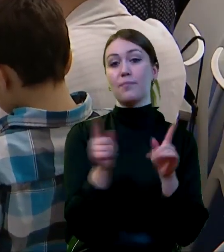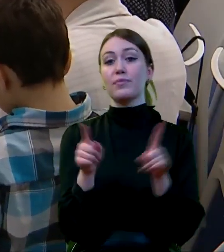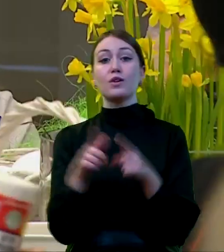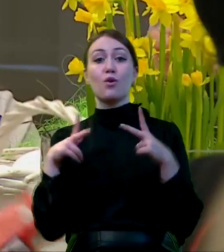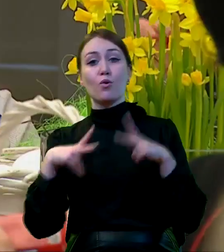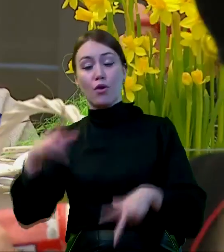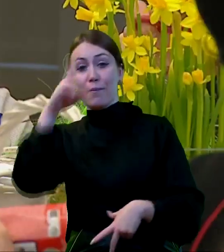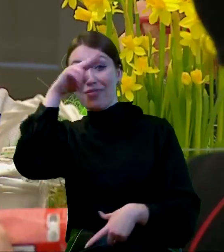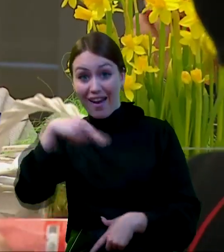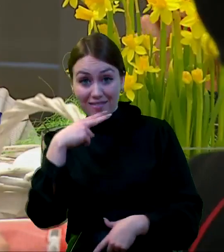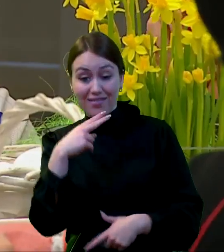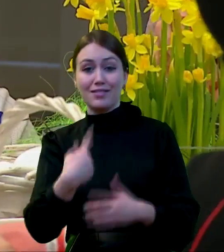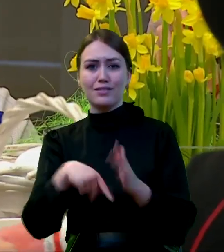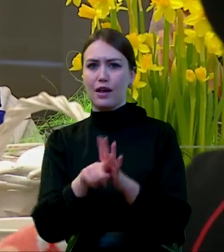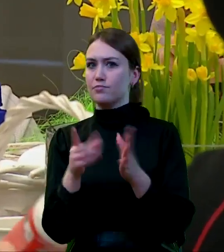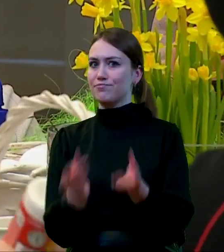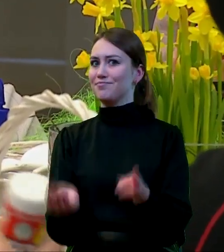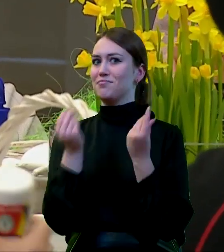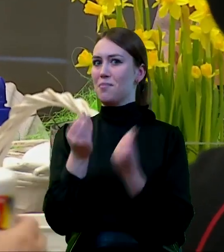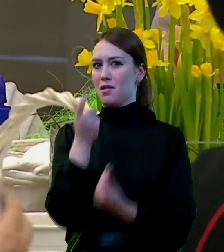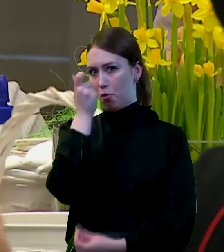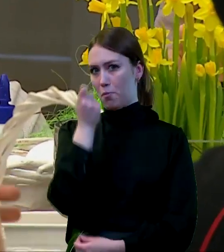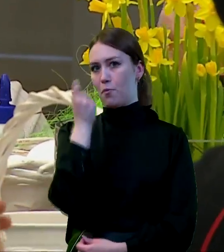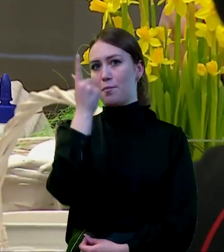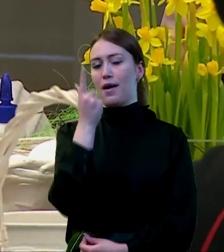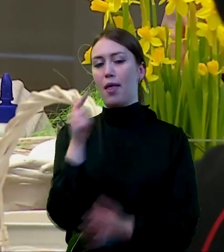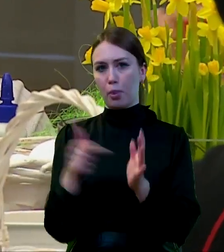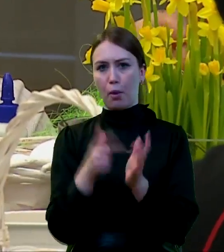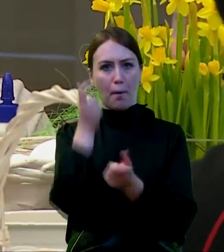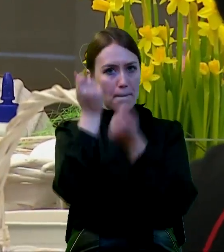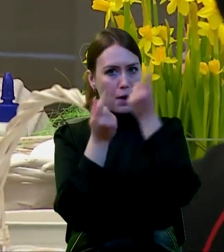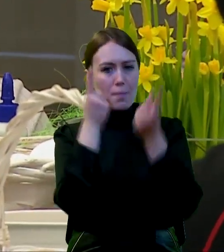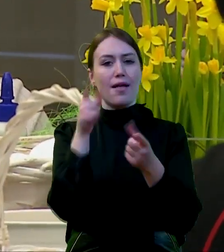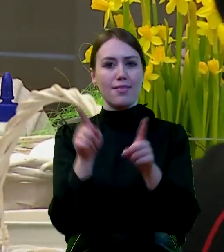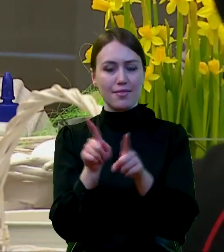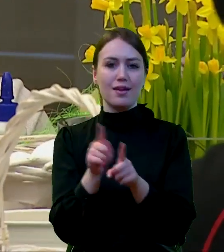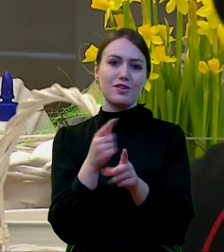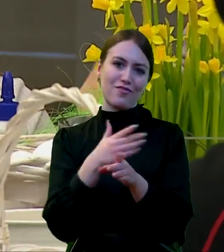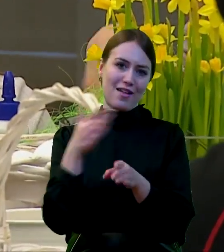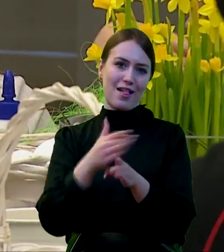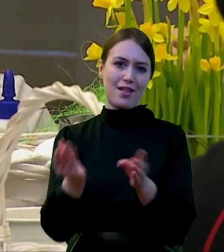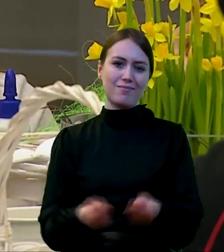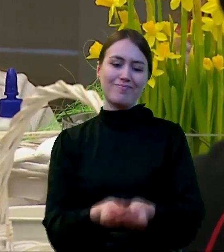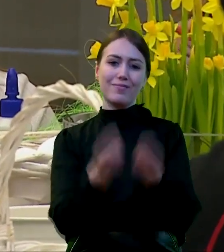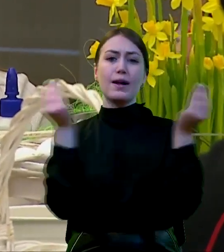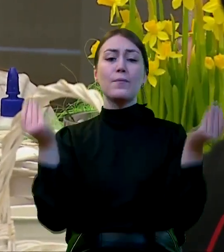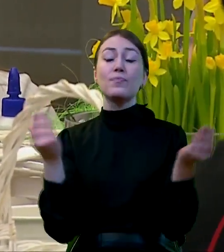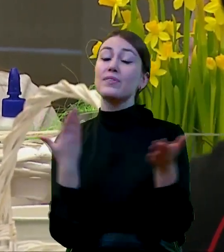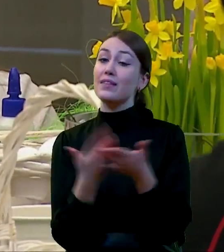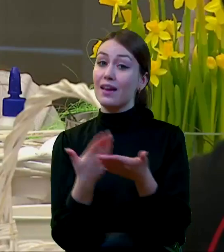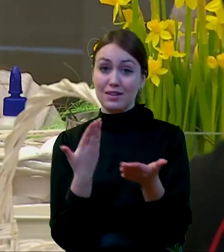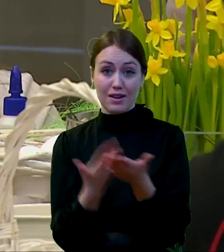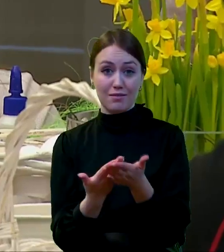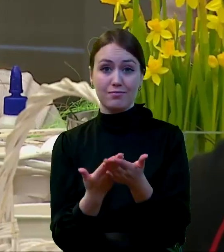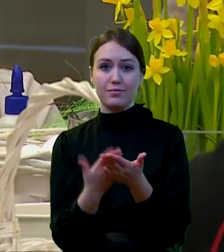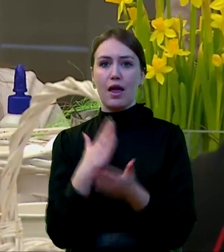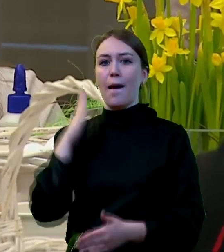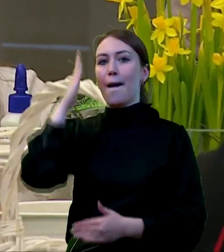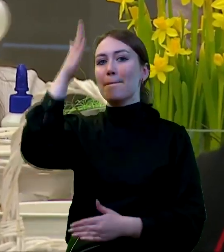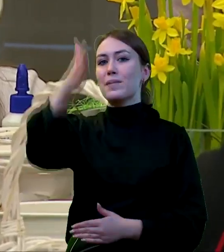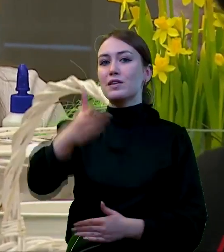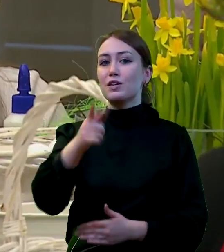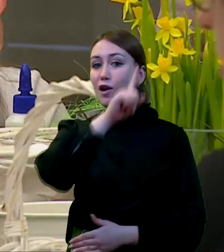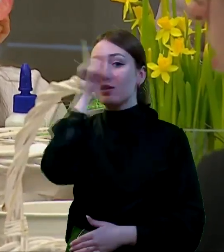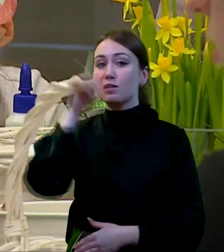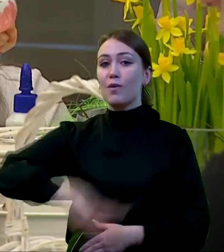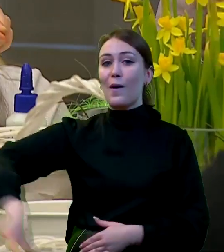tacierzyński. Uważam, że to jest wspaniały pomysł, że takie pomysły powinny być dalej rozwijane. Dlatego, że przyszłością